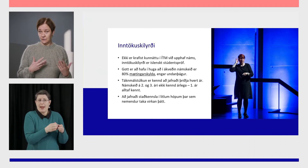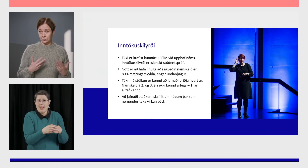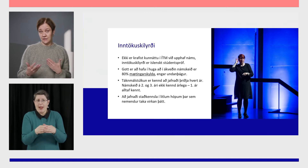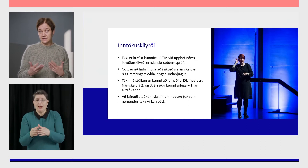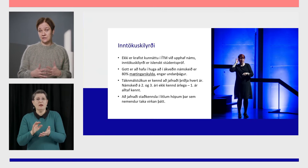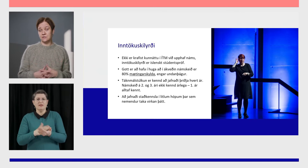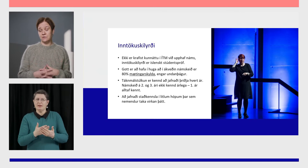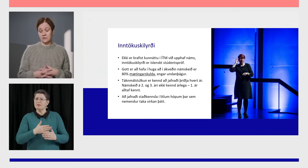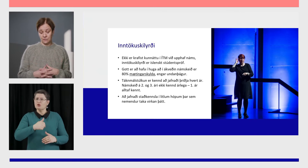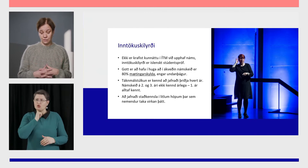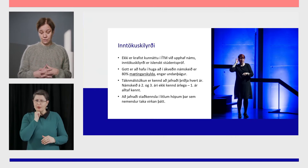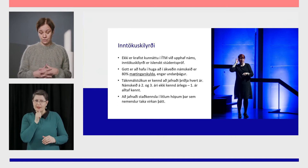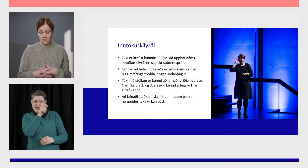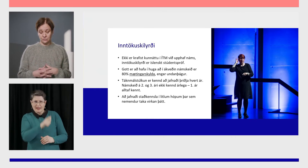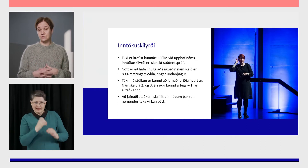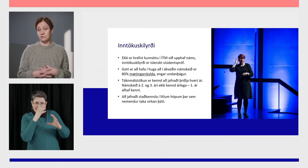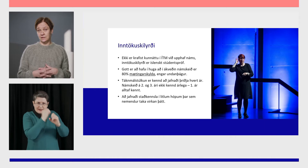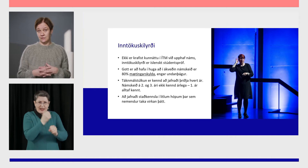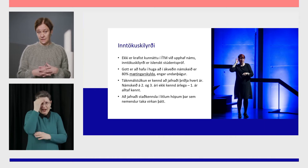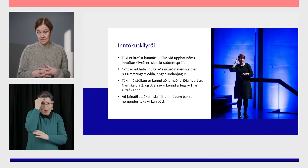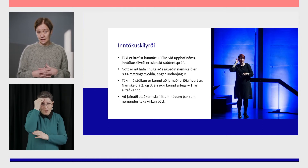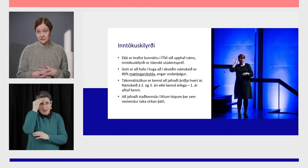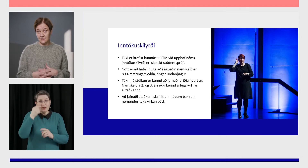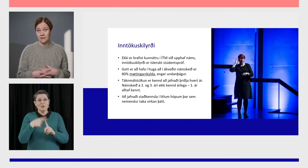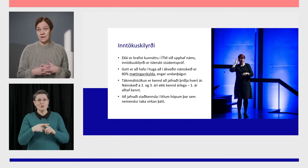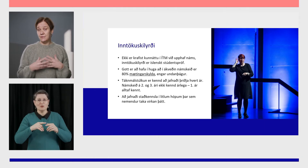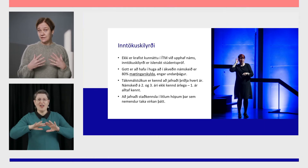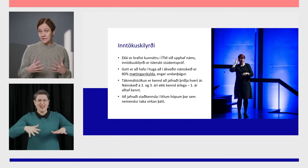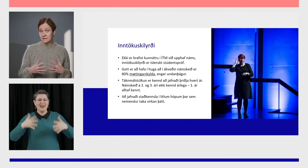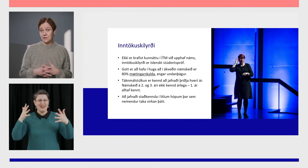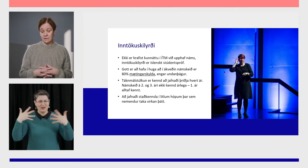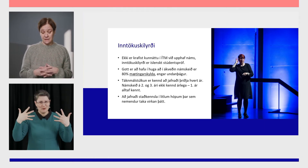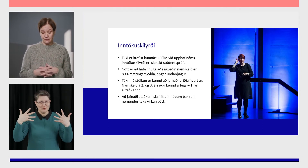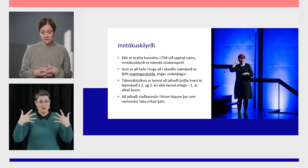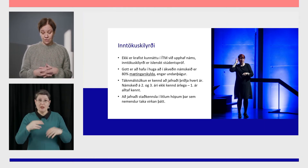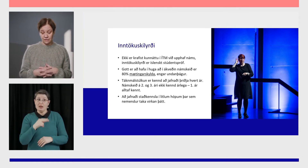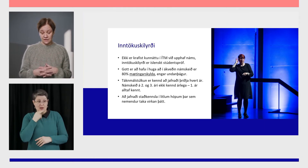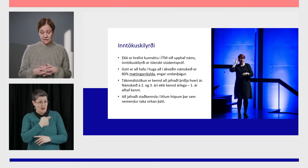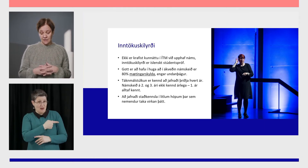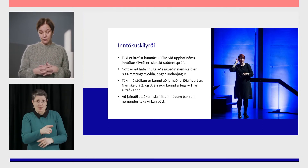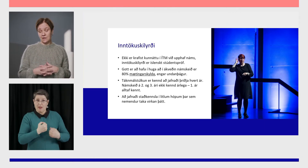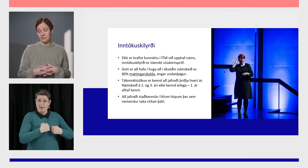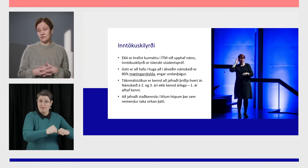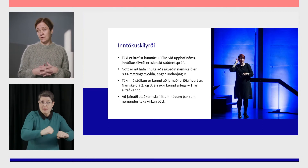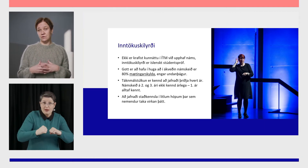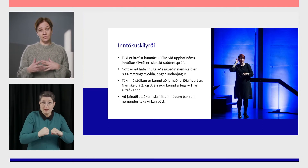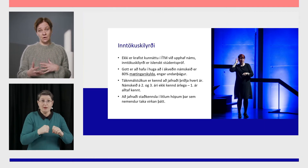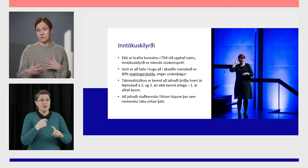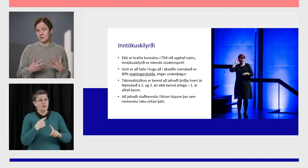frekar litlir þannig að námið verður oft einstaklingsmiðað og andrúslofti þægilegt. Það er mikil virkni á meðal nefnda og þeir geta jafnvel